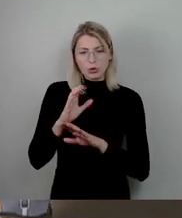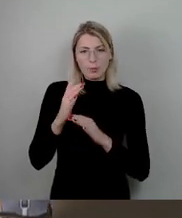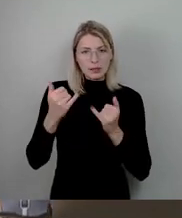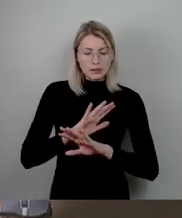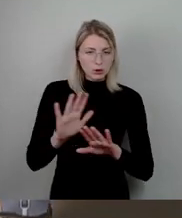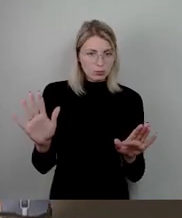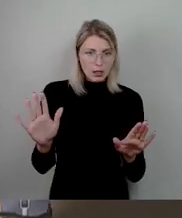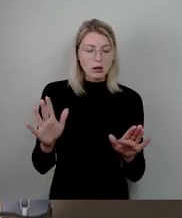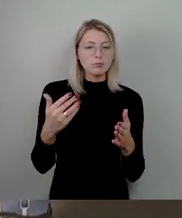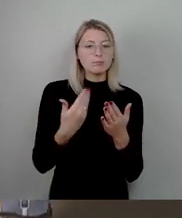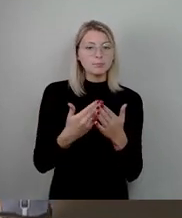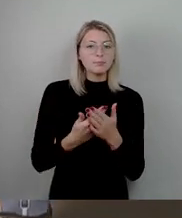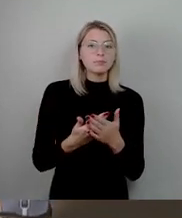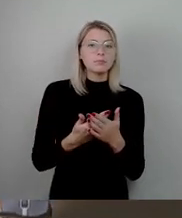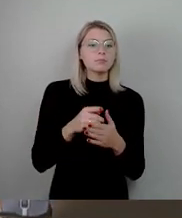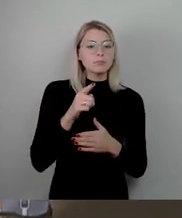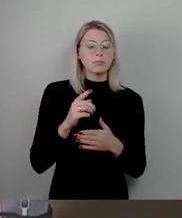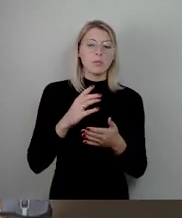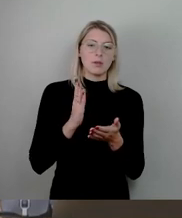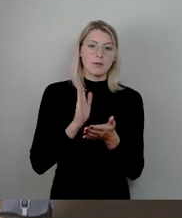dieser Sache sind wir weiter dran.